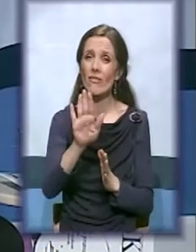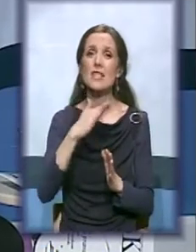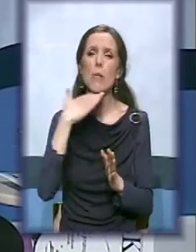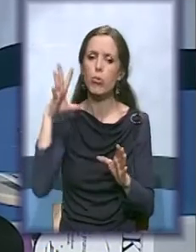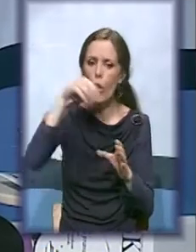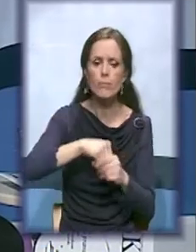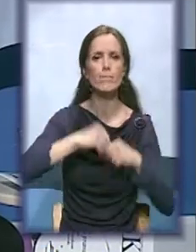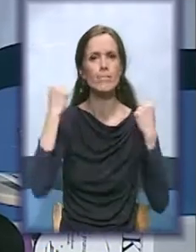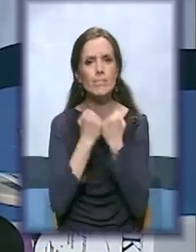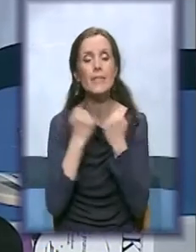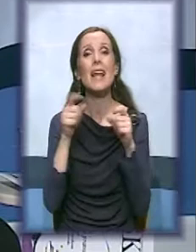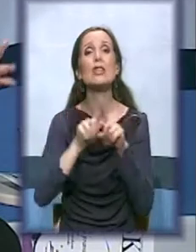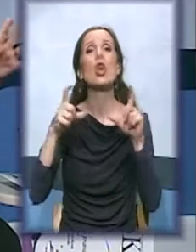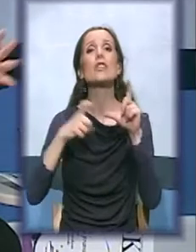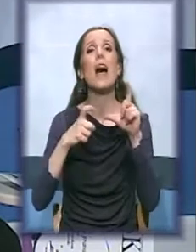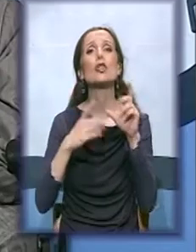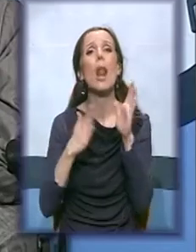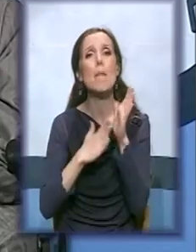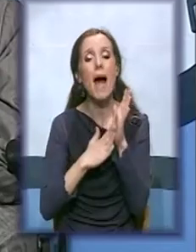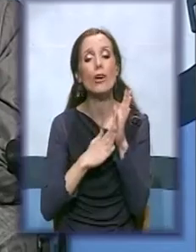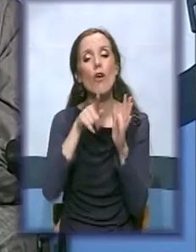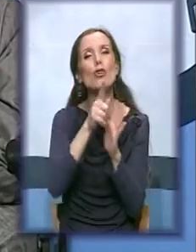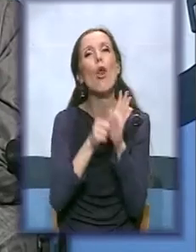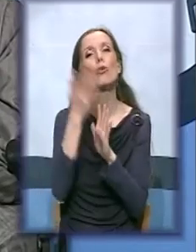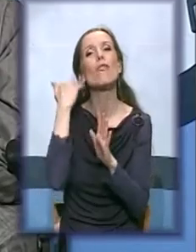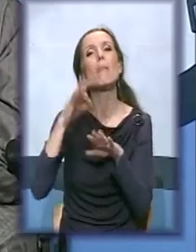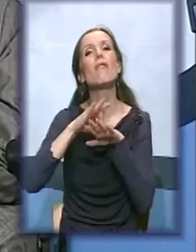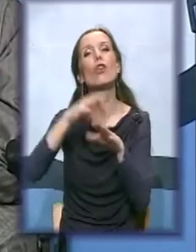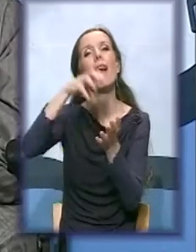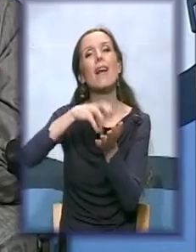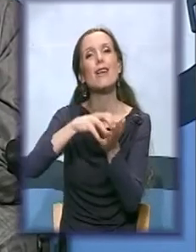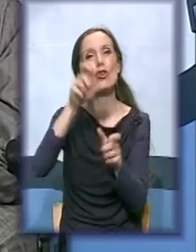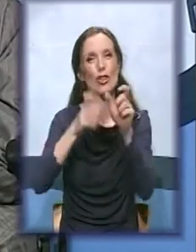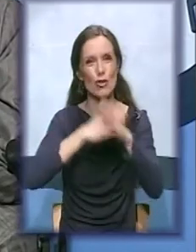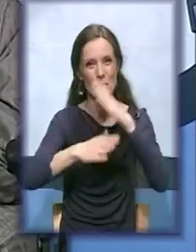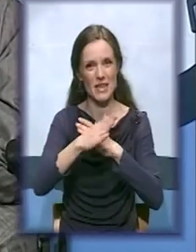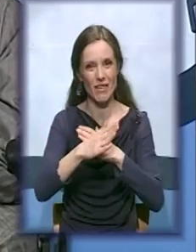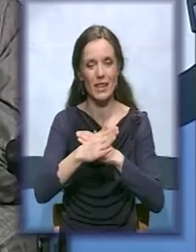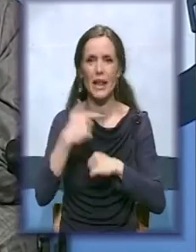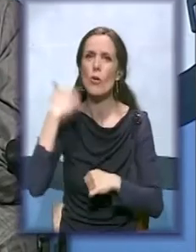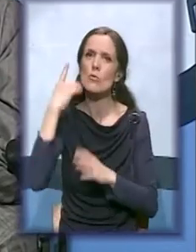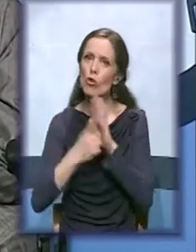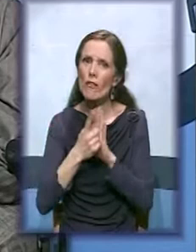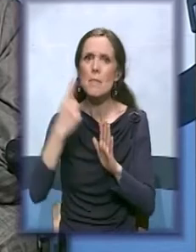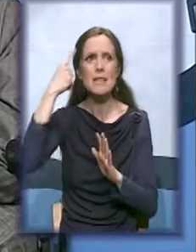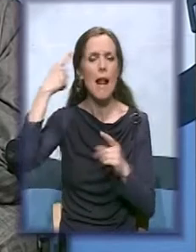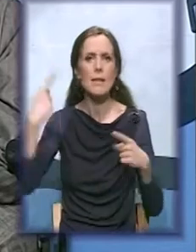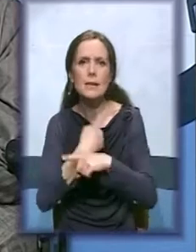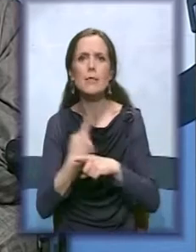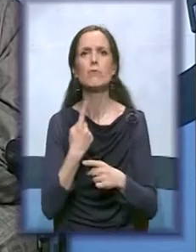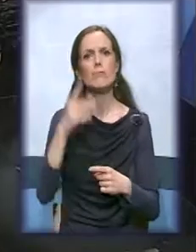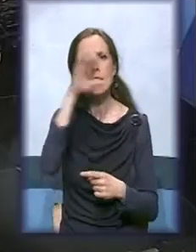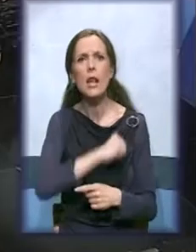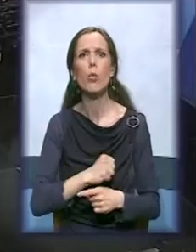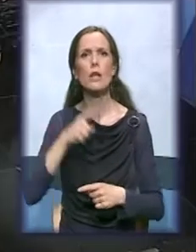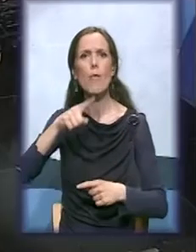tako Slađane Marković koja je vodila resurs. I znamo li smo mi tada da se ljutimo, da se raspravljamo, ali ta žena je što naš narod kaže